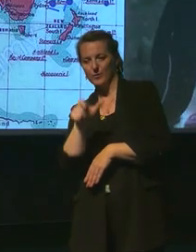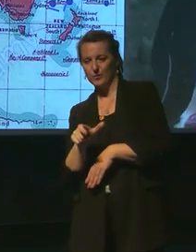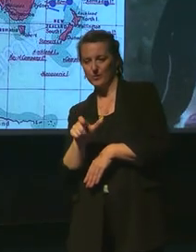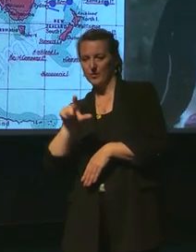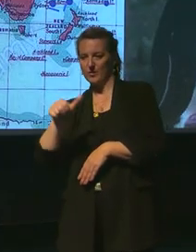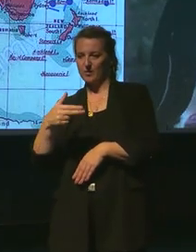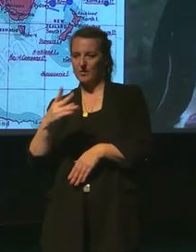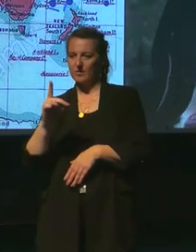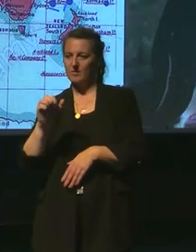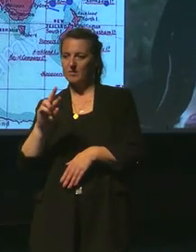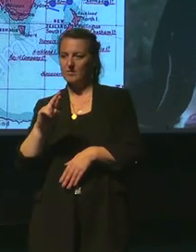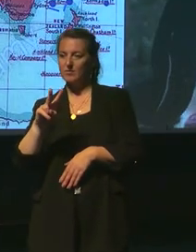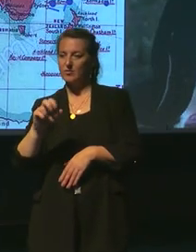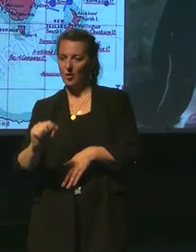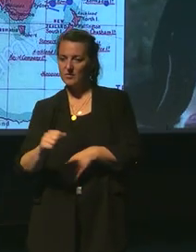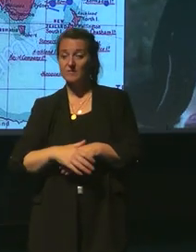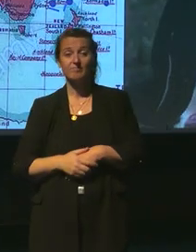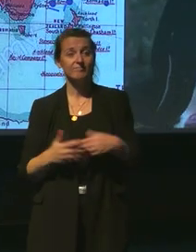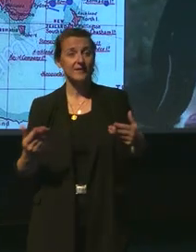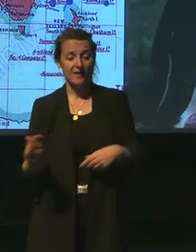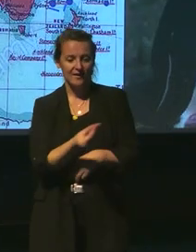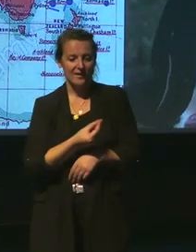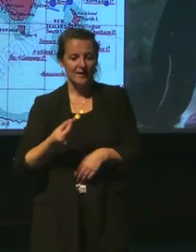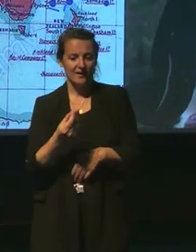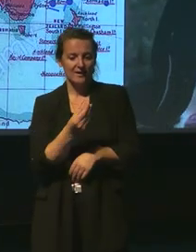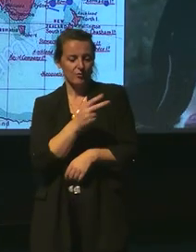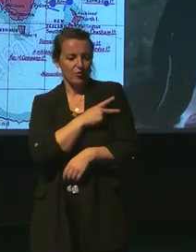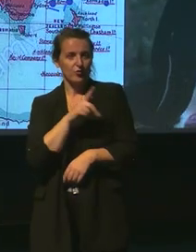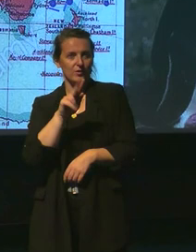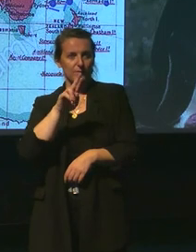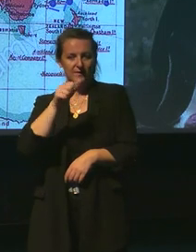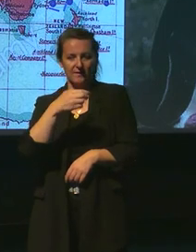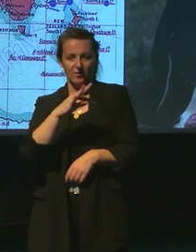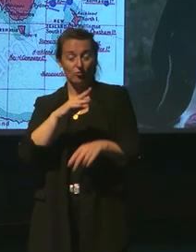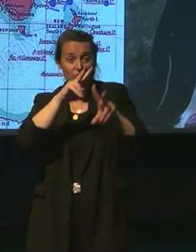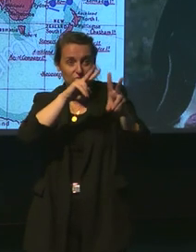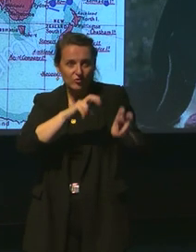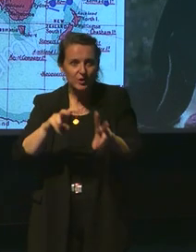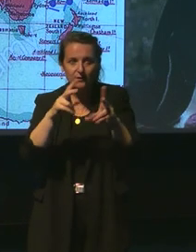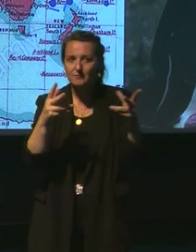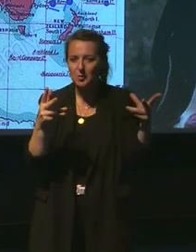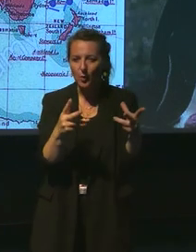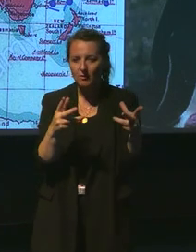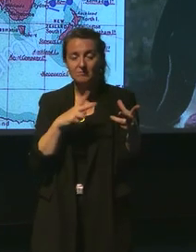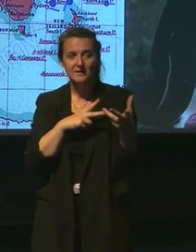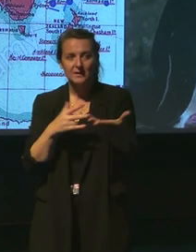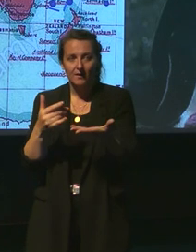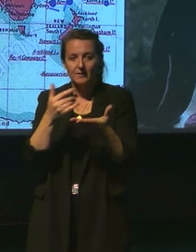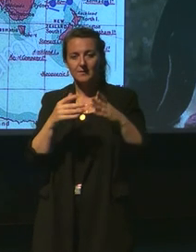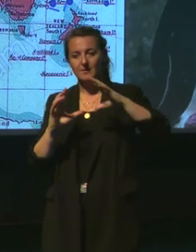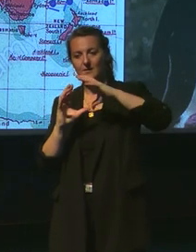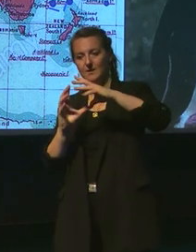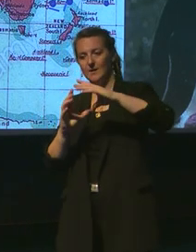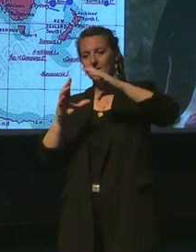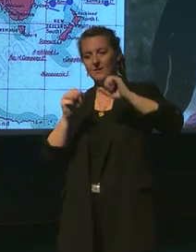Eh bien, avec les enfants des Epstein-Grant, découvrant les îles Australes, et en particulier